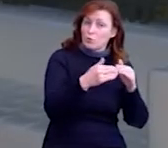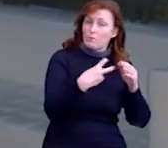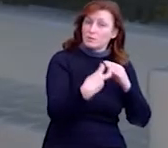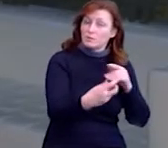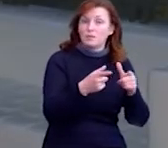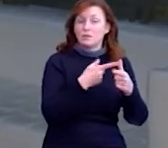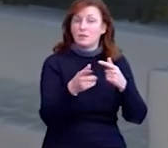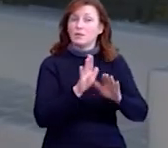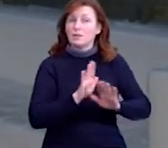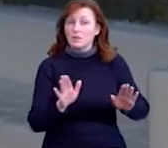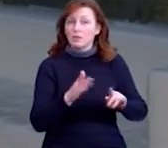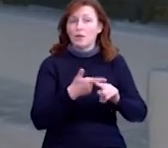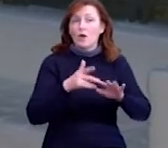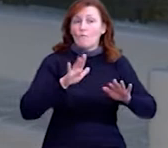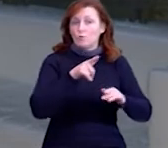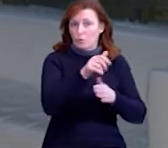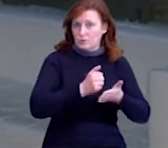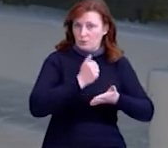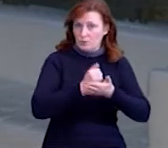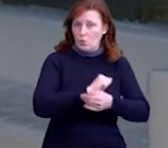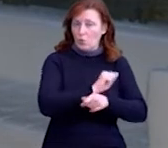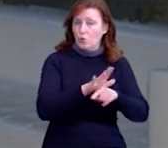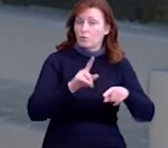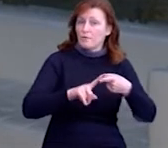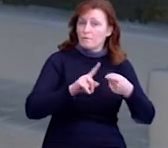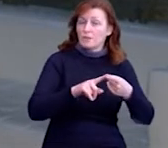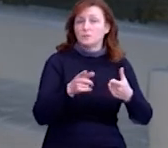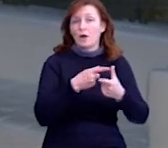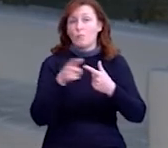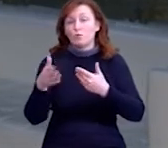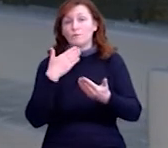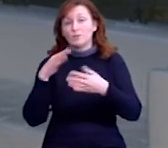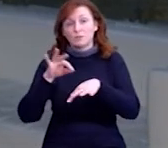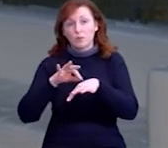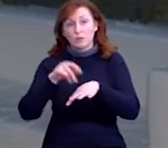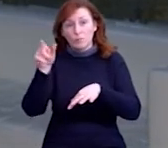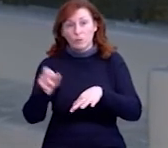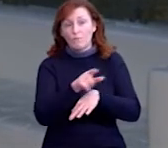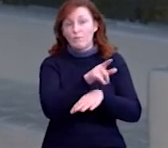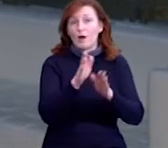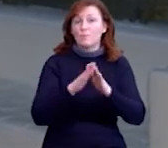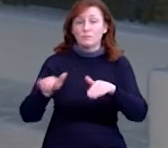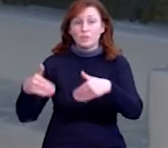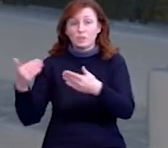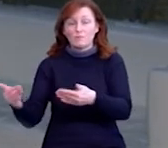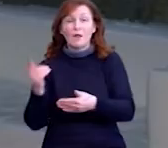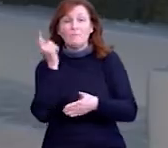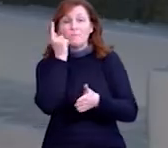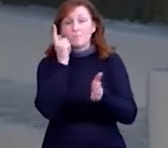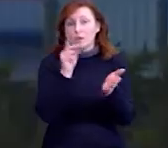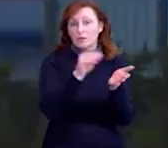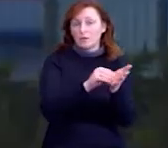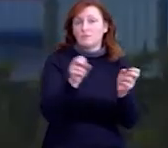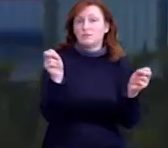-за кордону, маєте підозру або у вас підтвердило коронавірус, чи ви контактували з інфікованими, вам запропонують встановити на телефон спеціальну